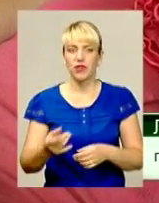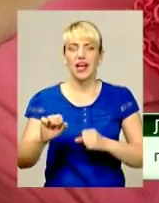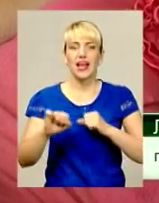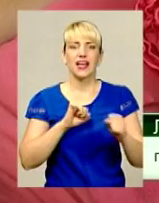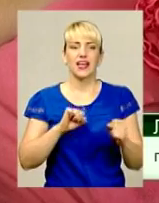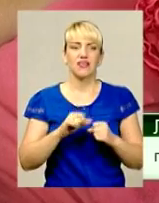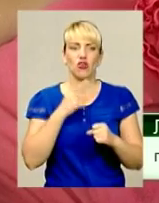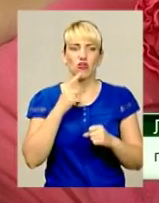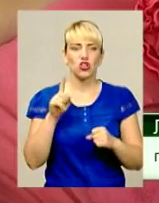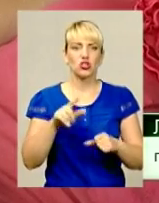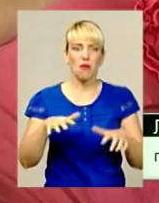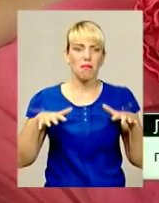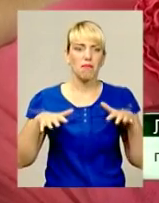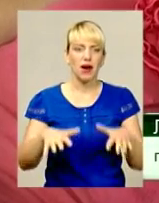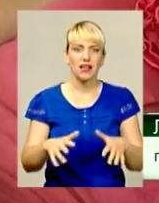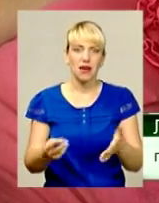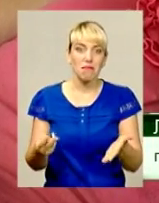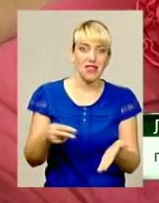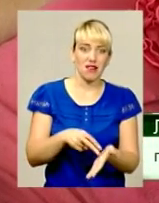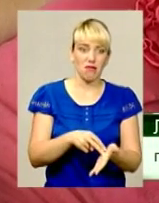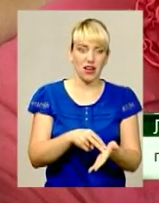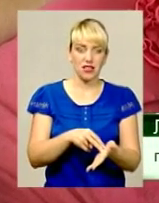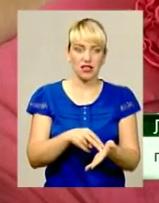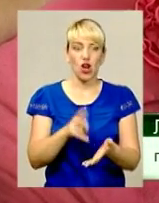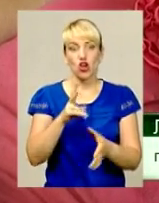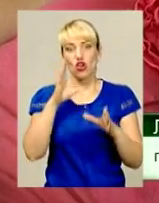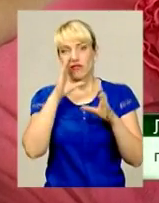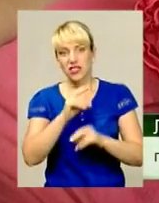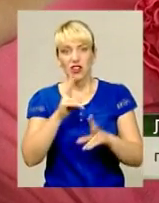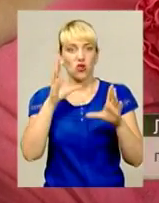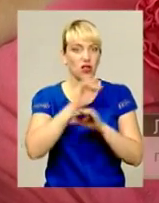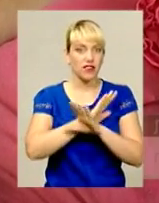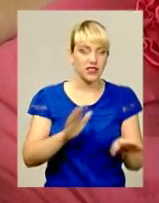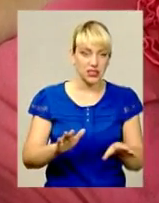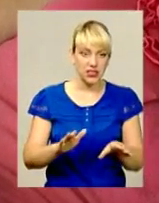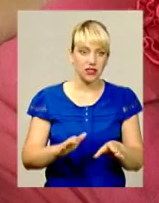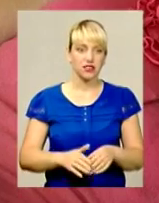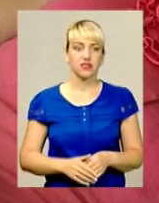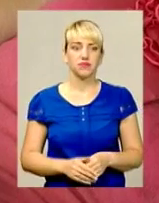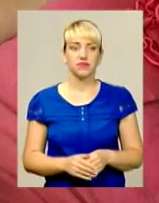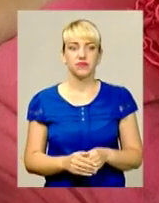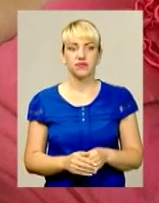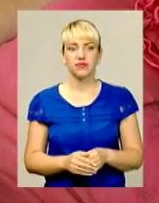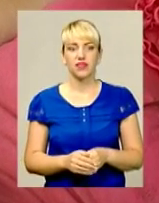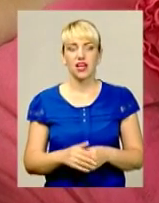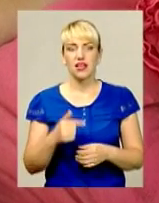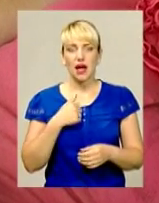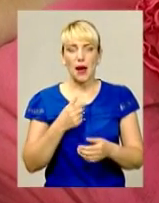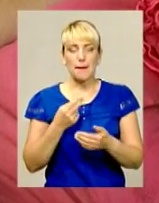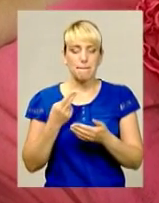падаєм, піднімайтеся. Хто вспів, хто не вспів. Як падала